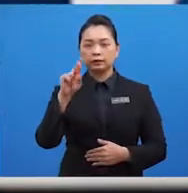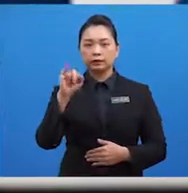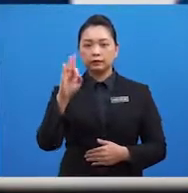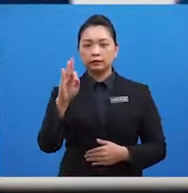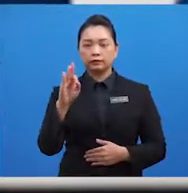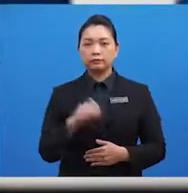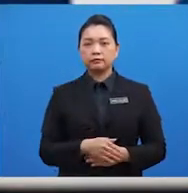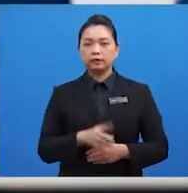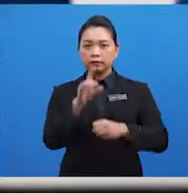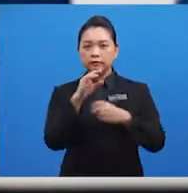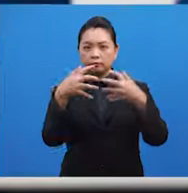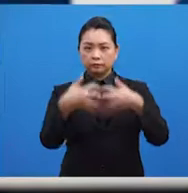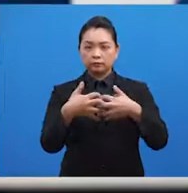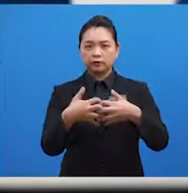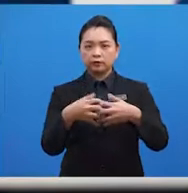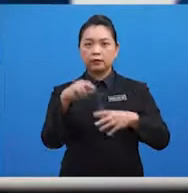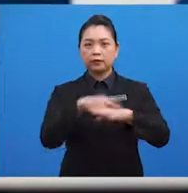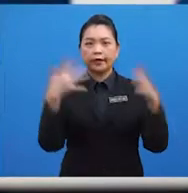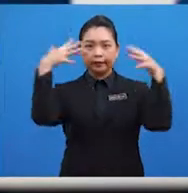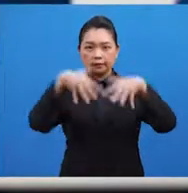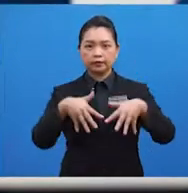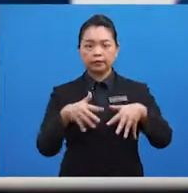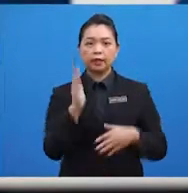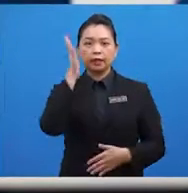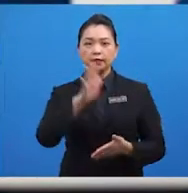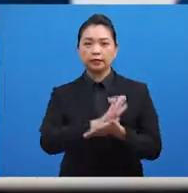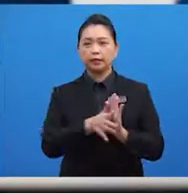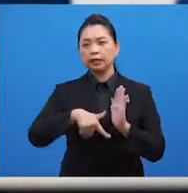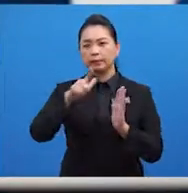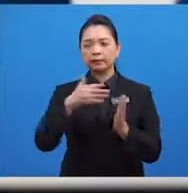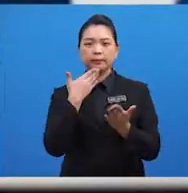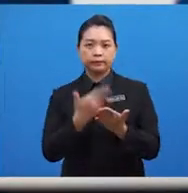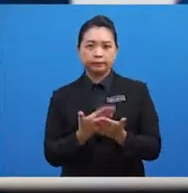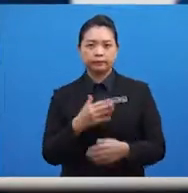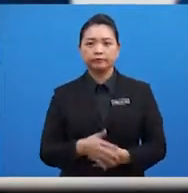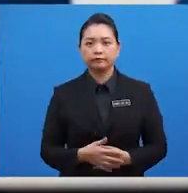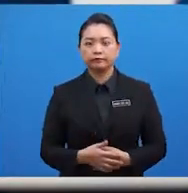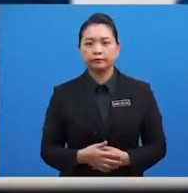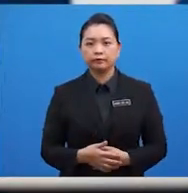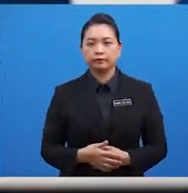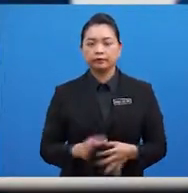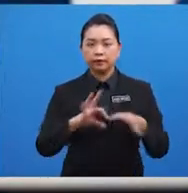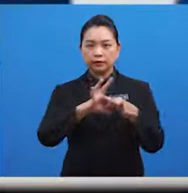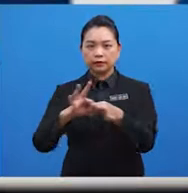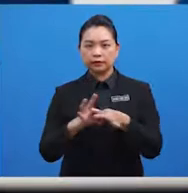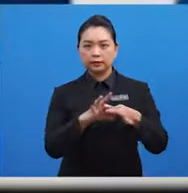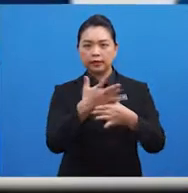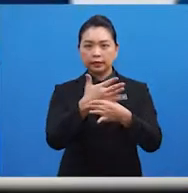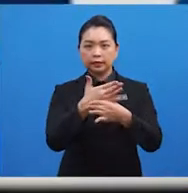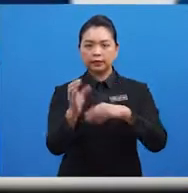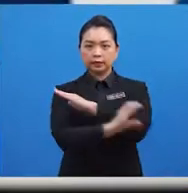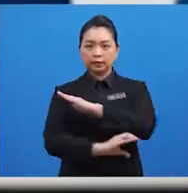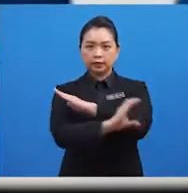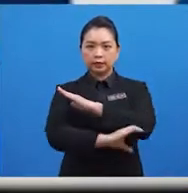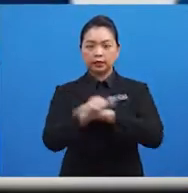negara-negara ASEAN akan menjadi lebih efisien dan kompetitif. Kerjasama antara negara